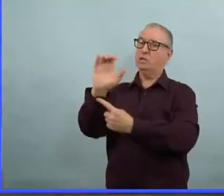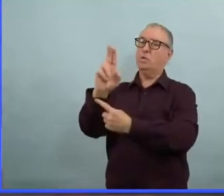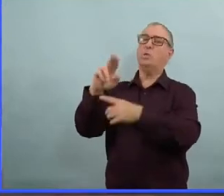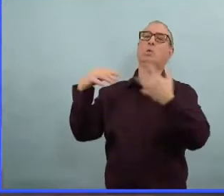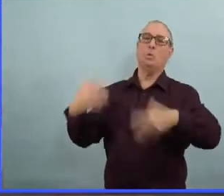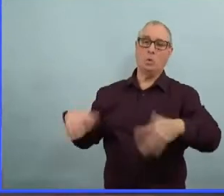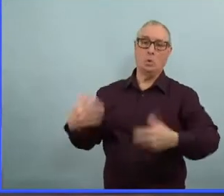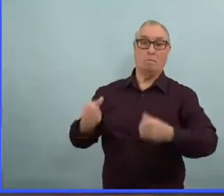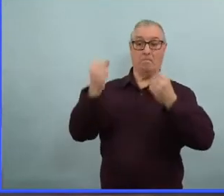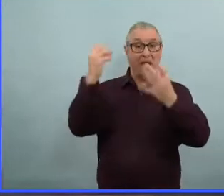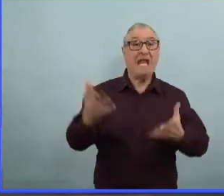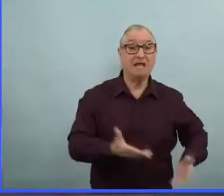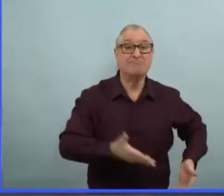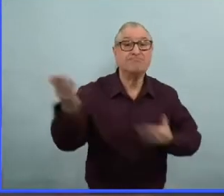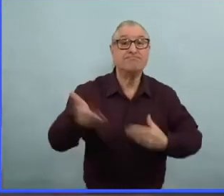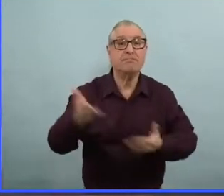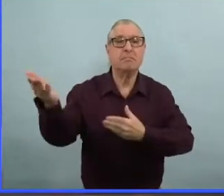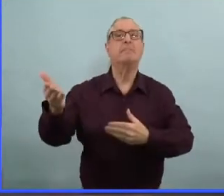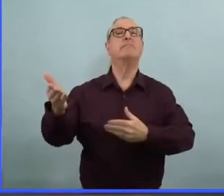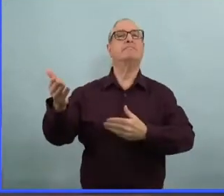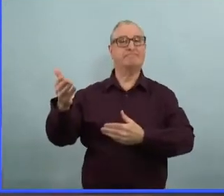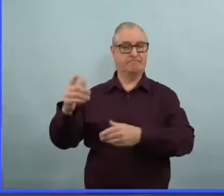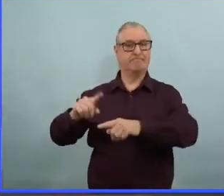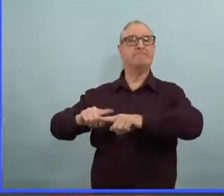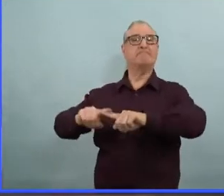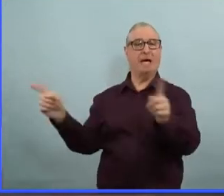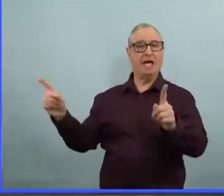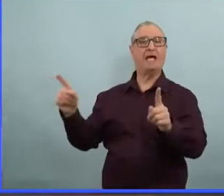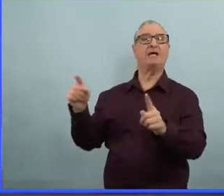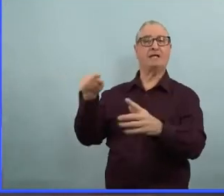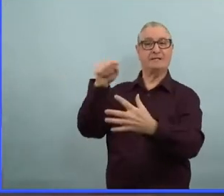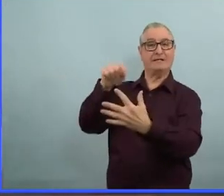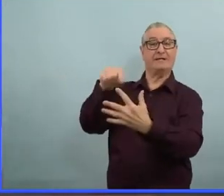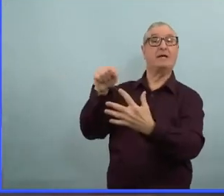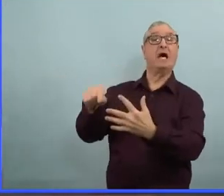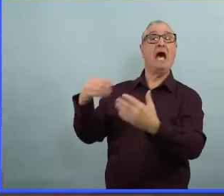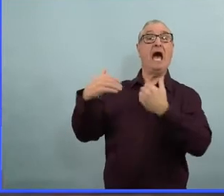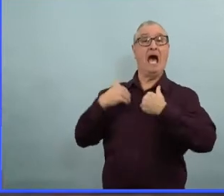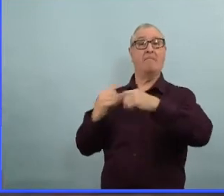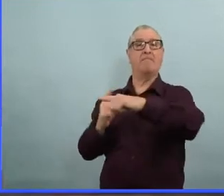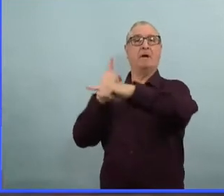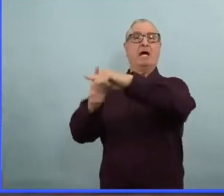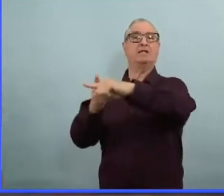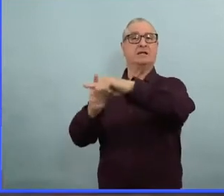Et ainsi que le nombre de personnes qui sont positifs pour la COVID-19 dans ces admissions.